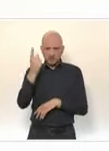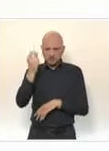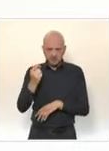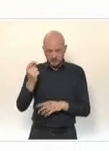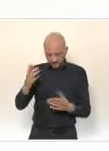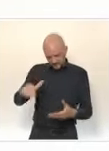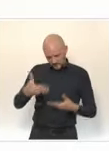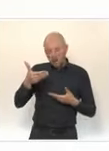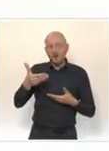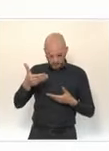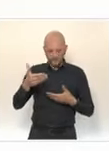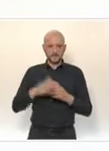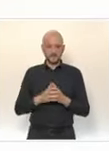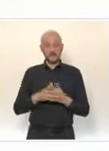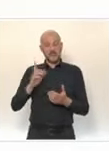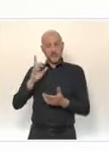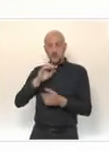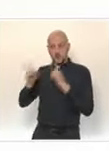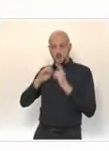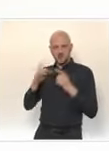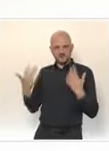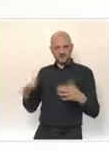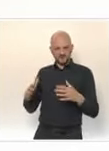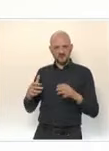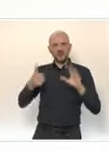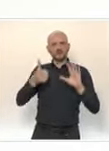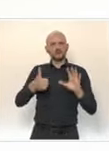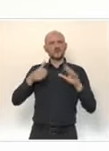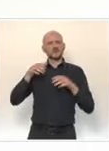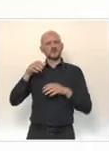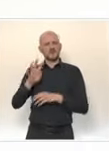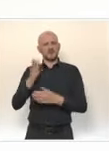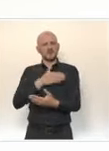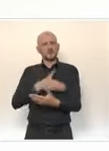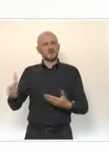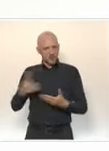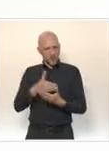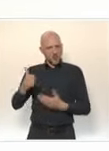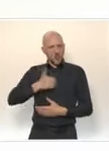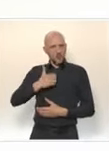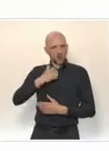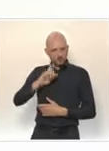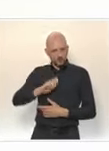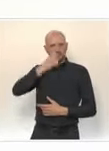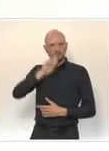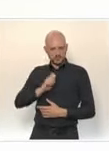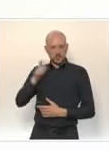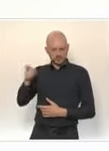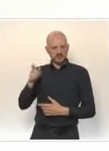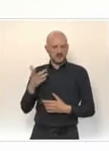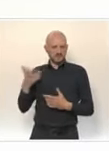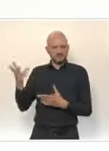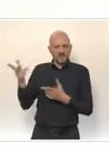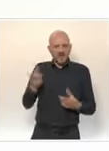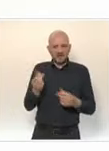millions d'autotests, qui arriveront à partir de la semaine prochaine et seront proposés à tous les personnels de l'éducation